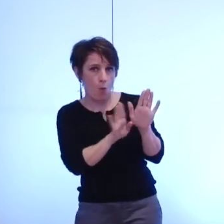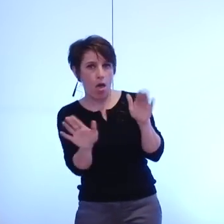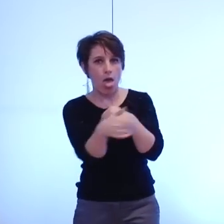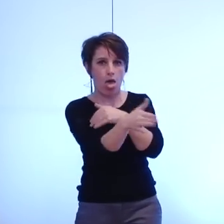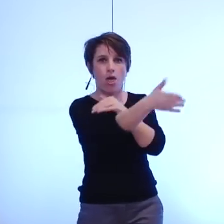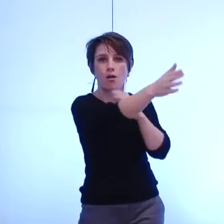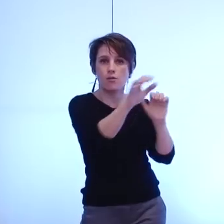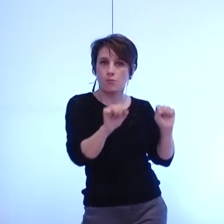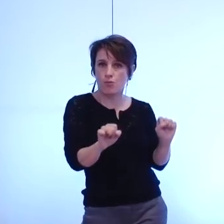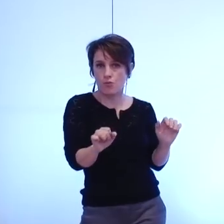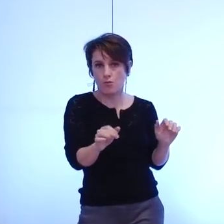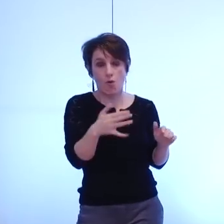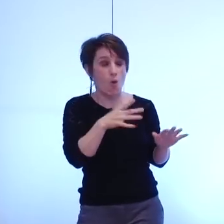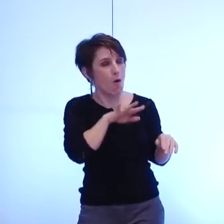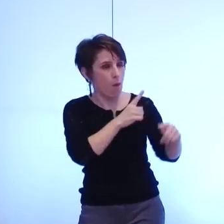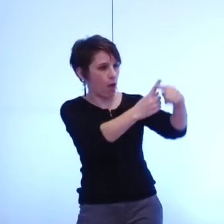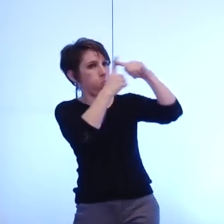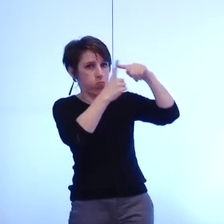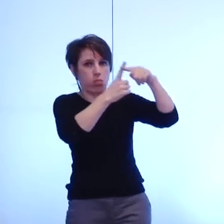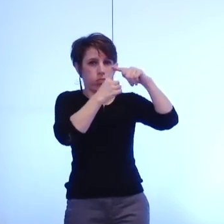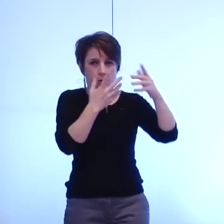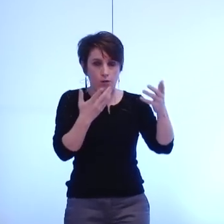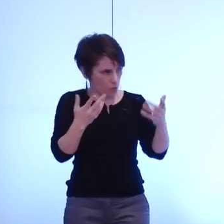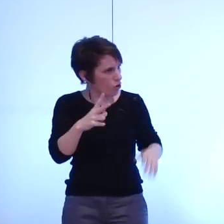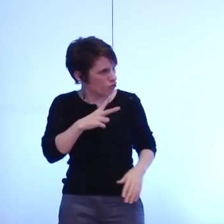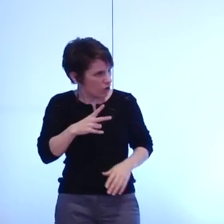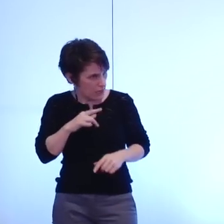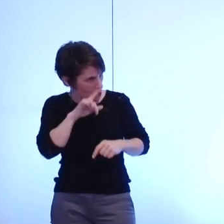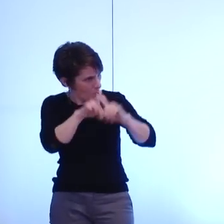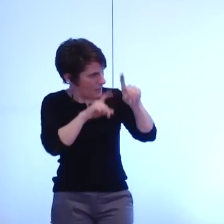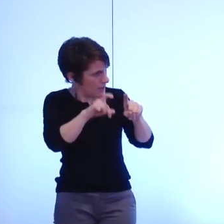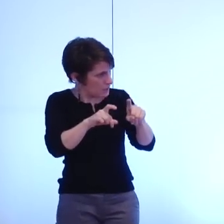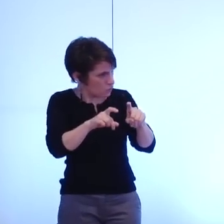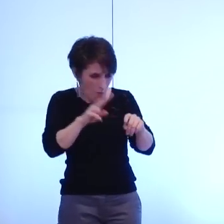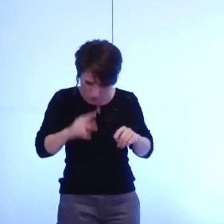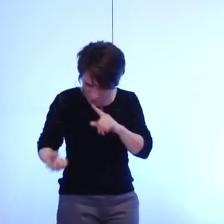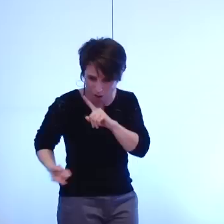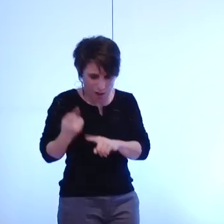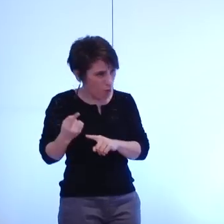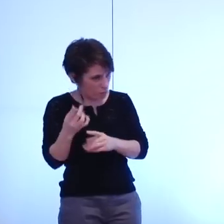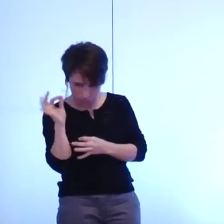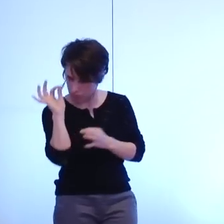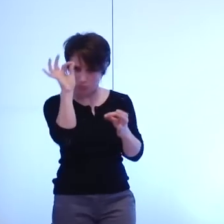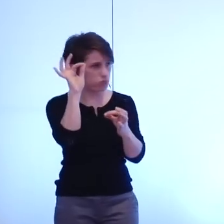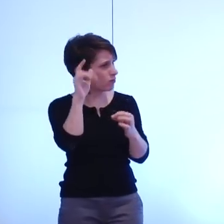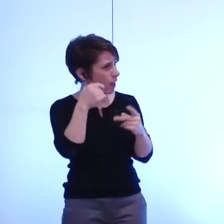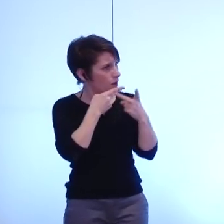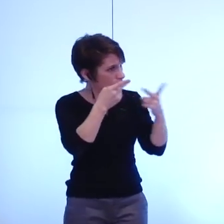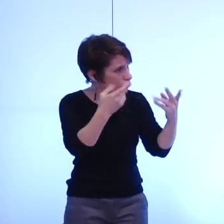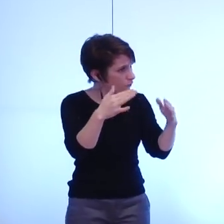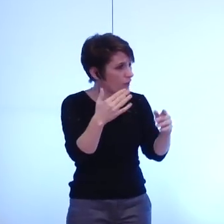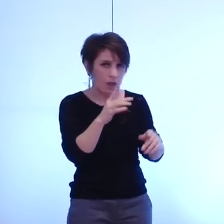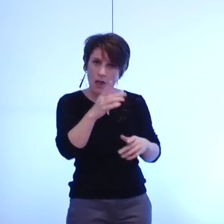de fond sur les questions qui sont de votre responsabilité de votre